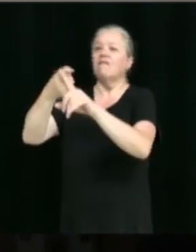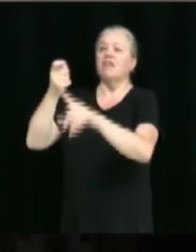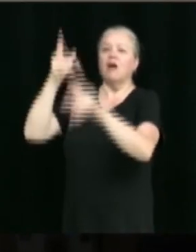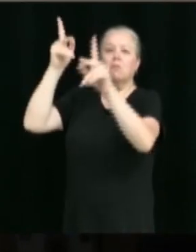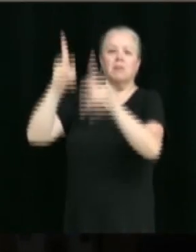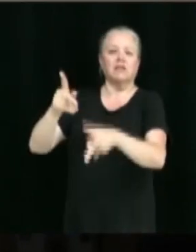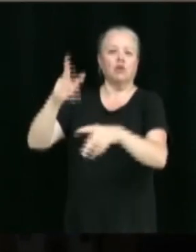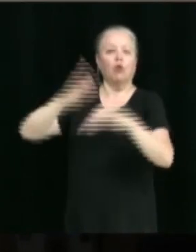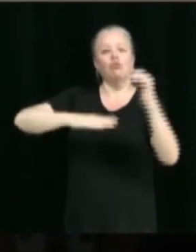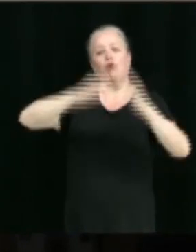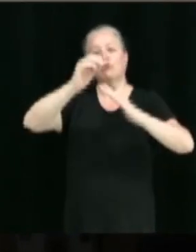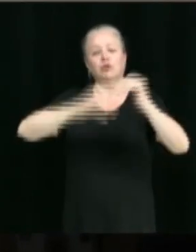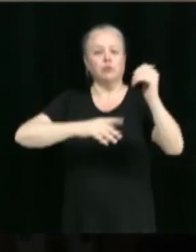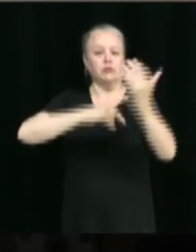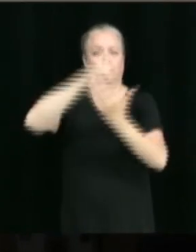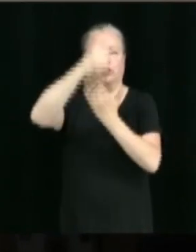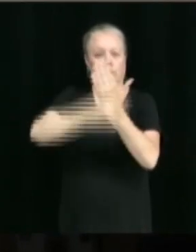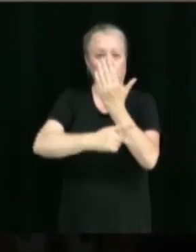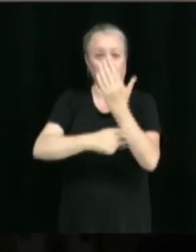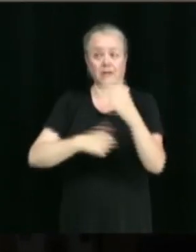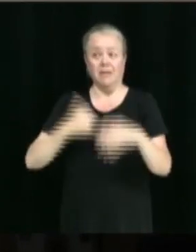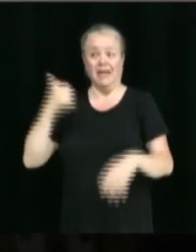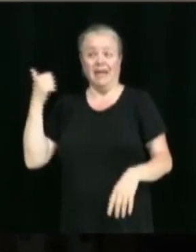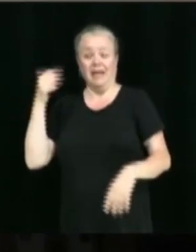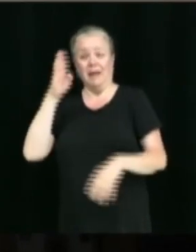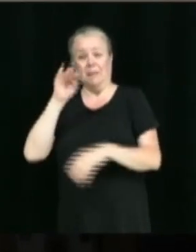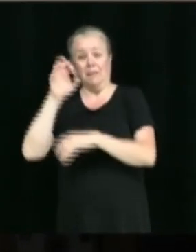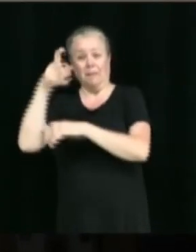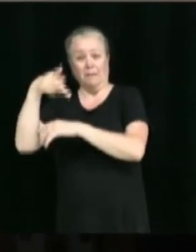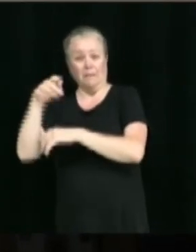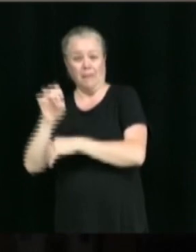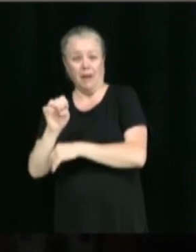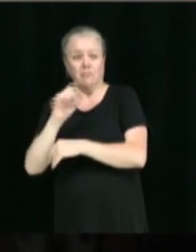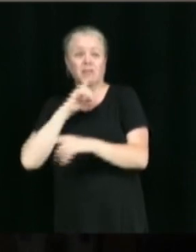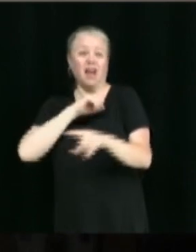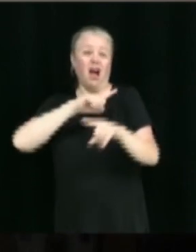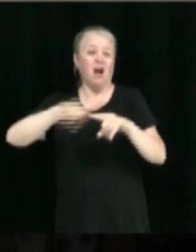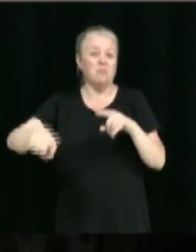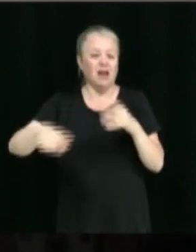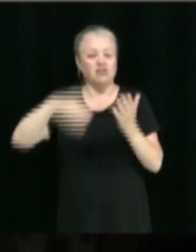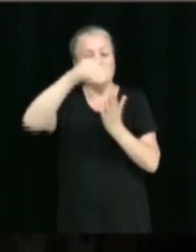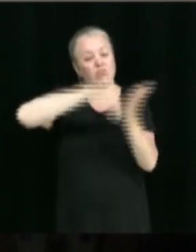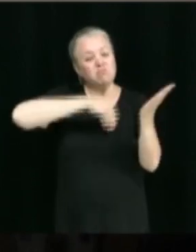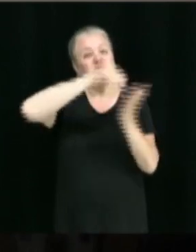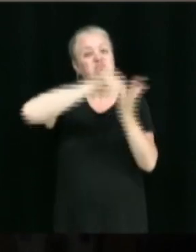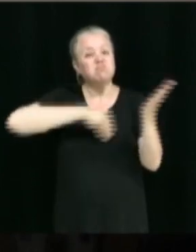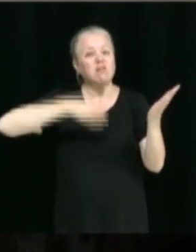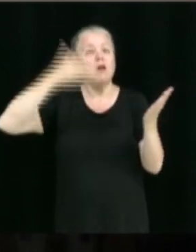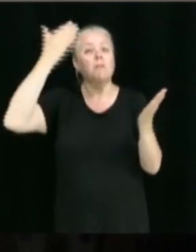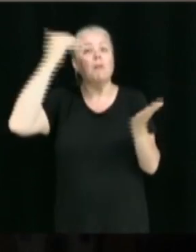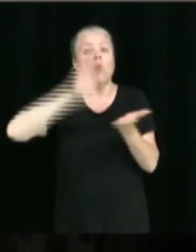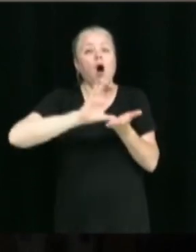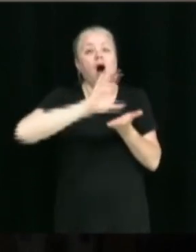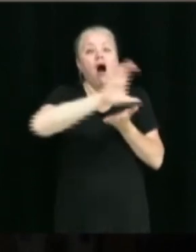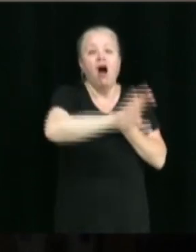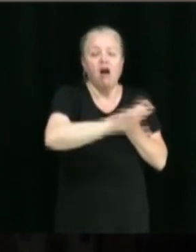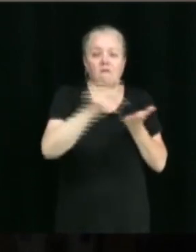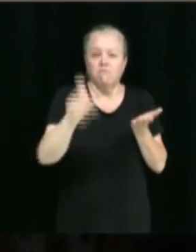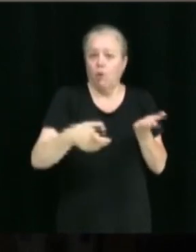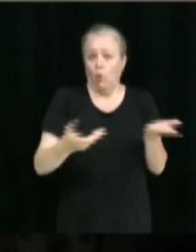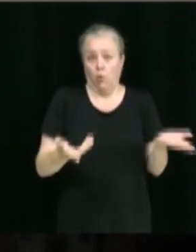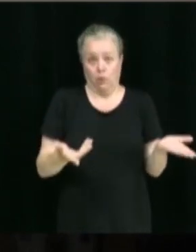À titre de municipalité, le BAPE générique vous évite de compléter des mémoires, parce que quand on a un BAPE, il faut faire des mémoires.